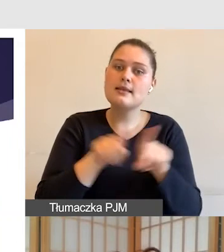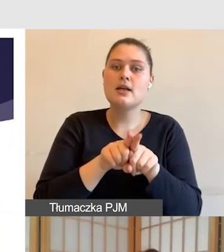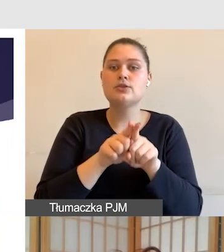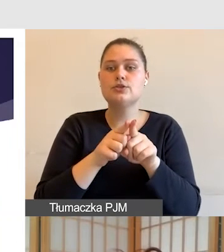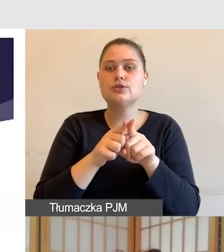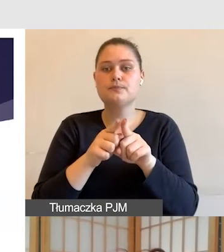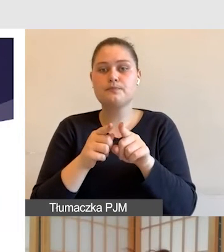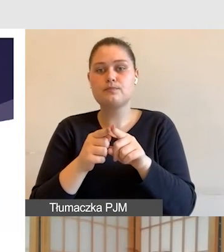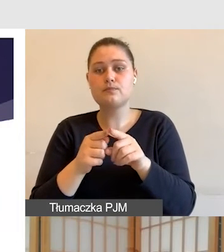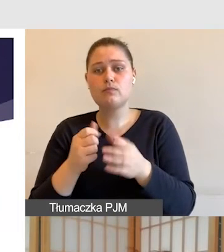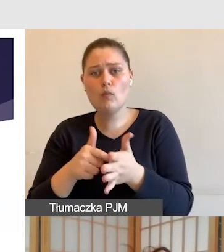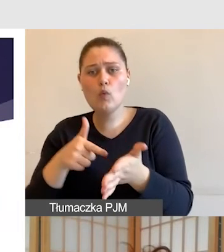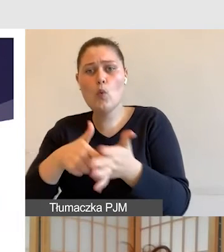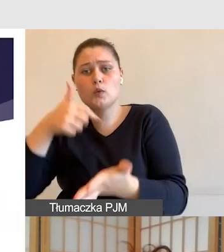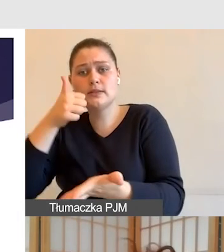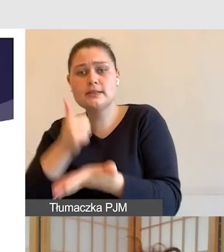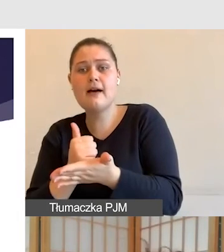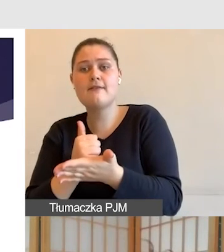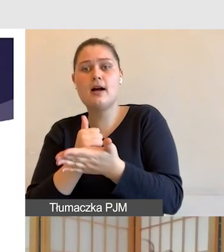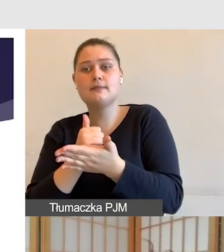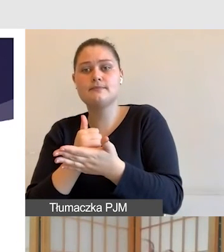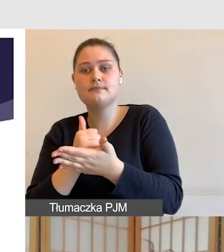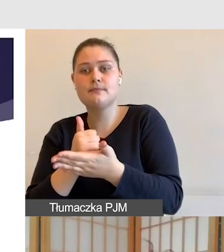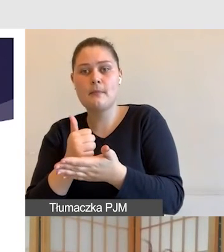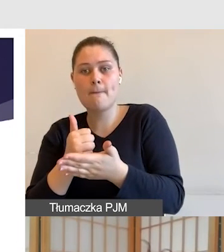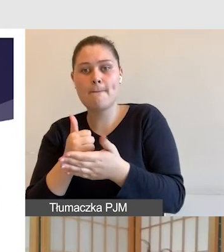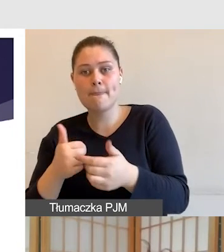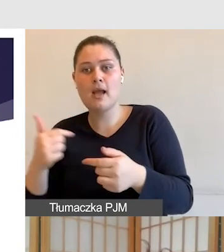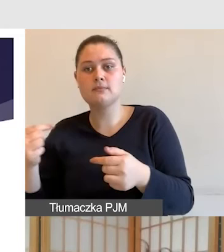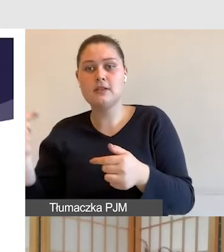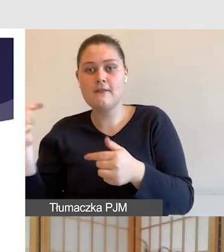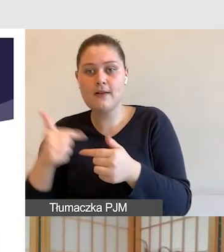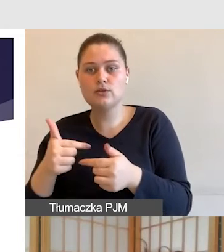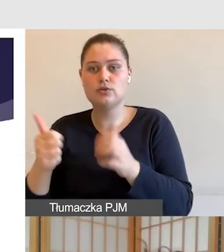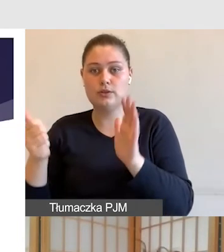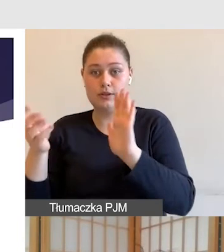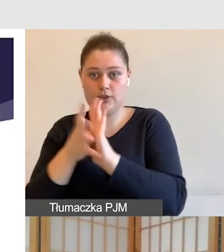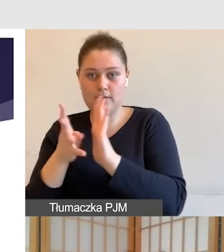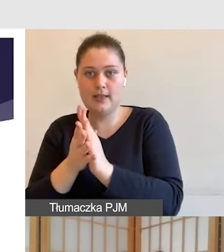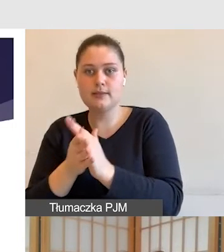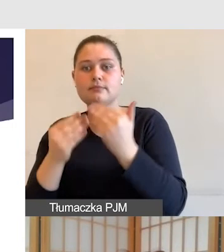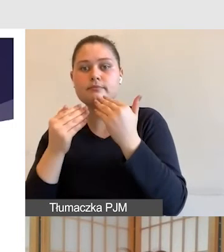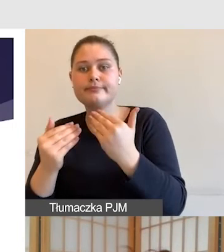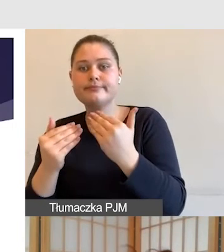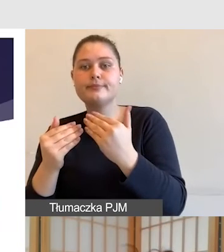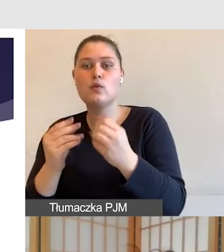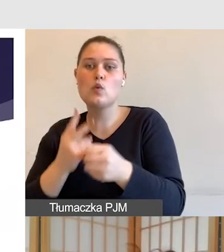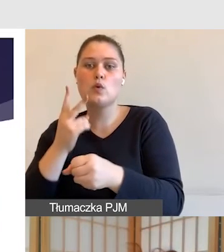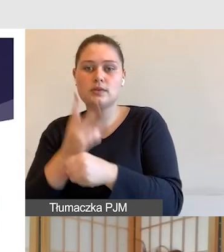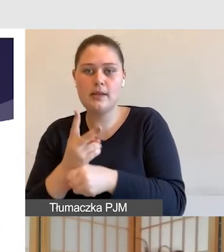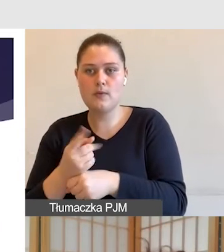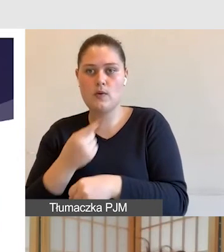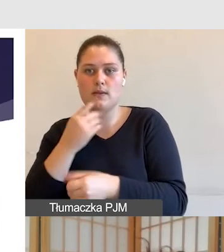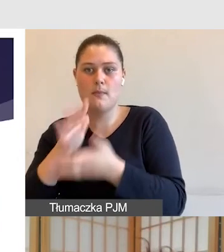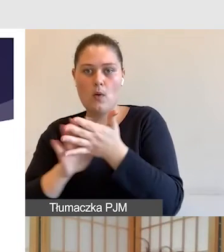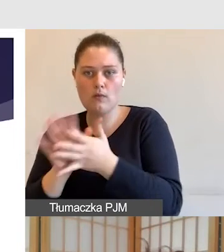została troszeczkę później wprowadzona, 19 lipca 2019 roku. Tutaj łączymy przede